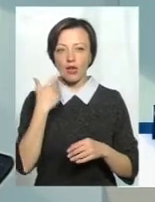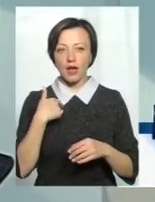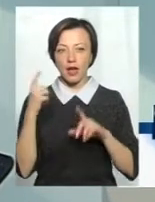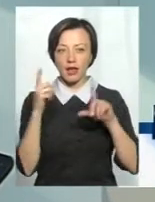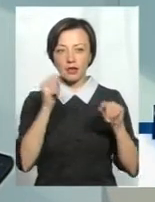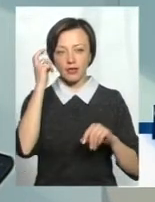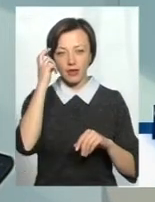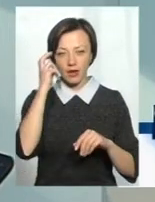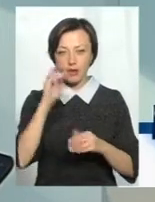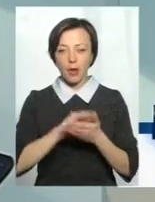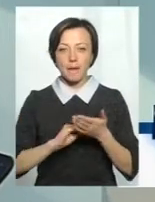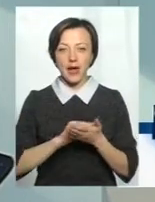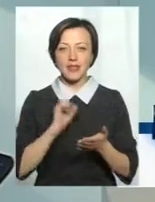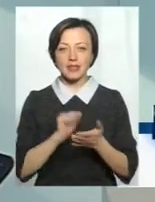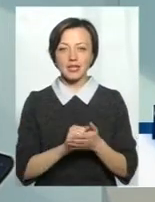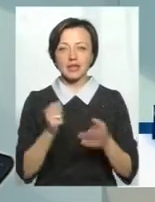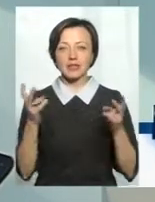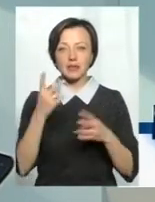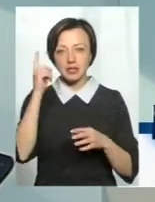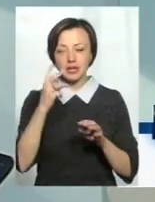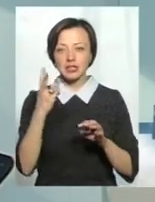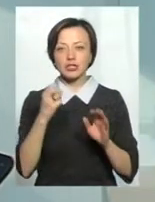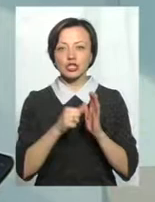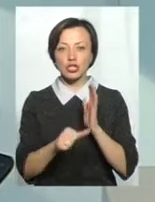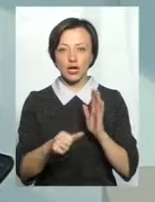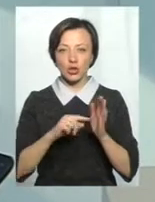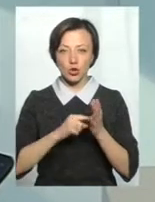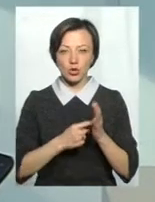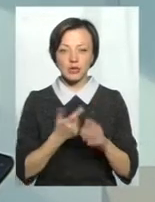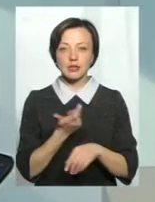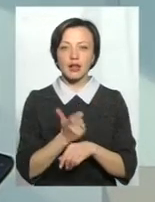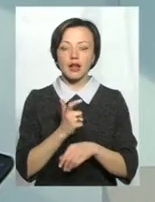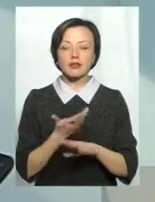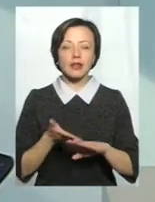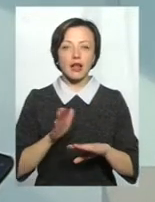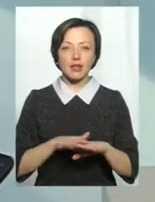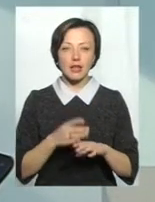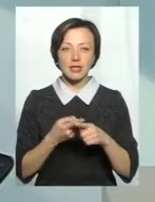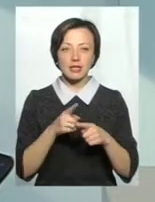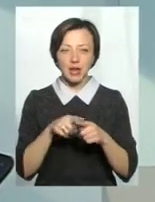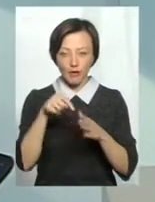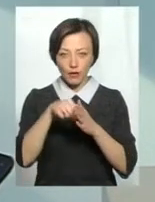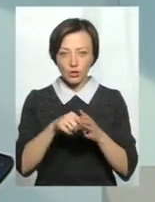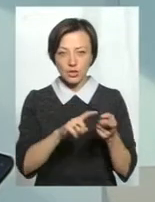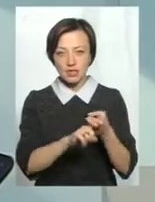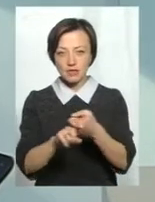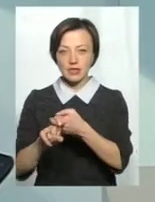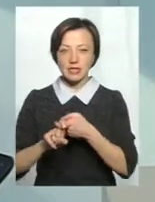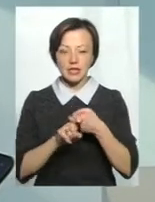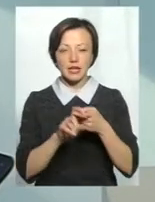на зубок, але це не саме складне в голкотерапії. Саме складне – їхні внутрішні зв'язки і